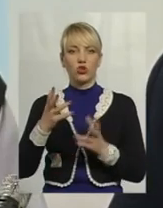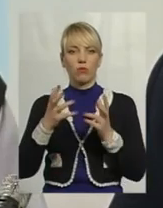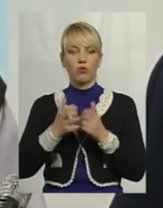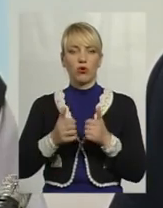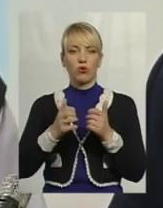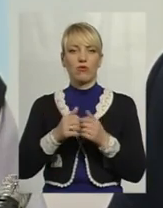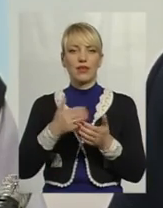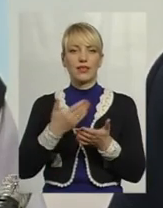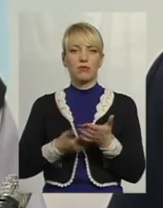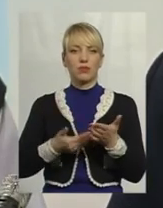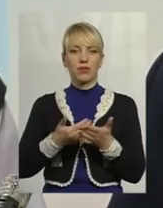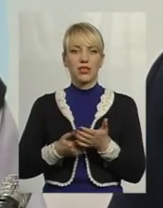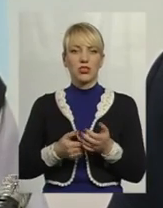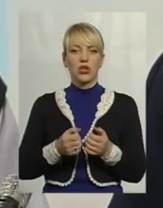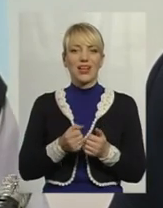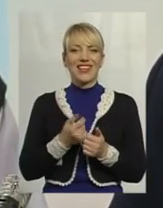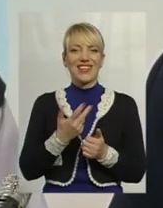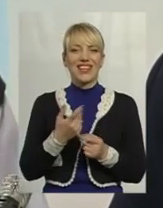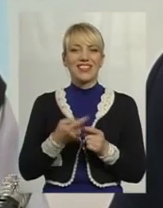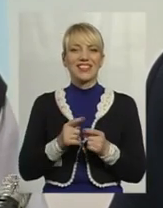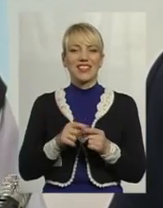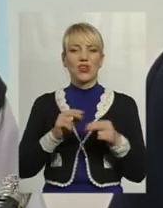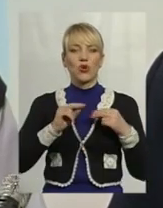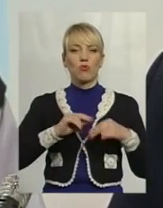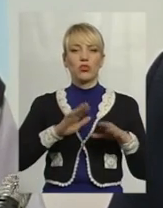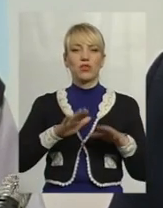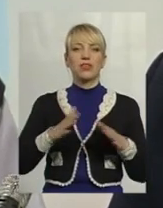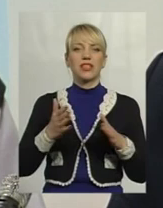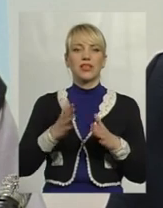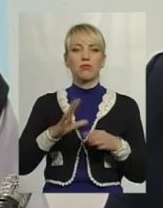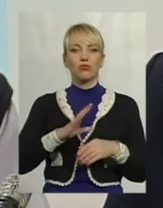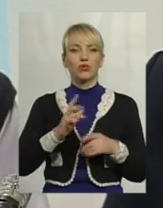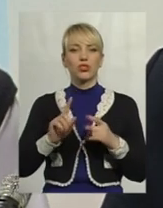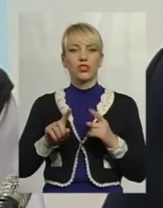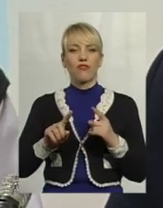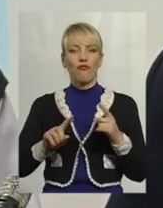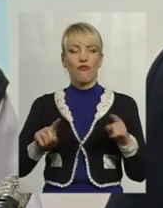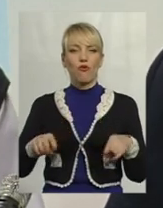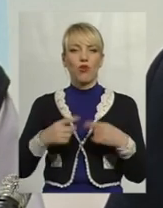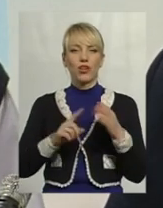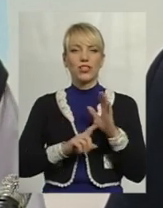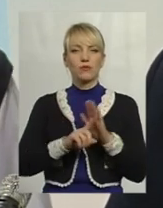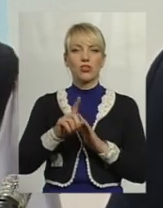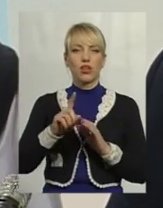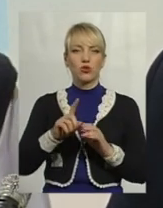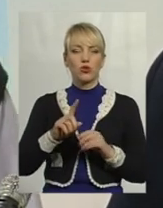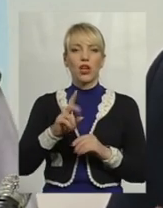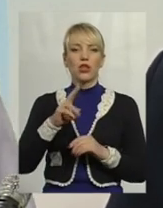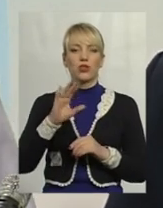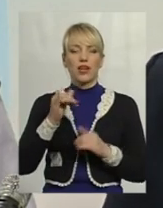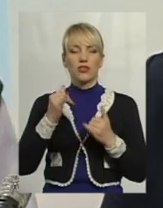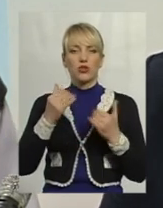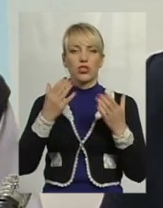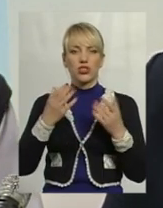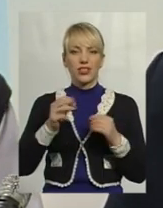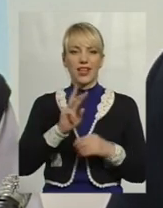приблизно кількість тих робочих місць, які були створені з початку старту, на сьогоднішній день на